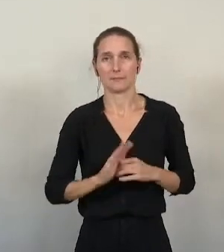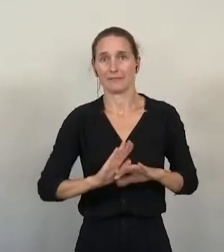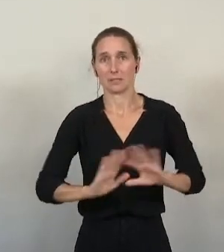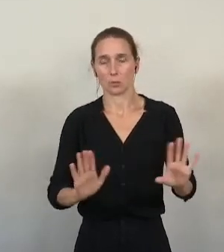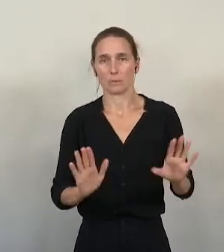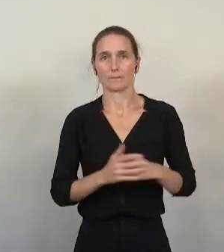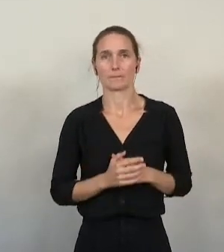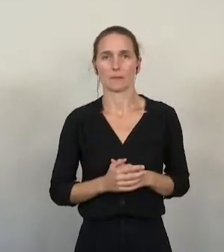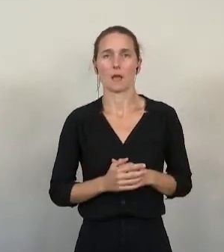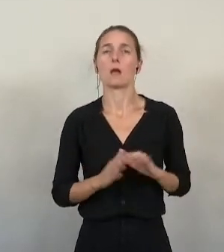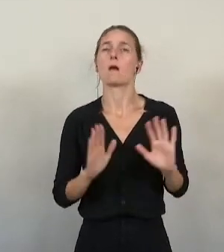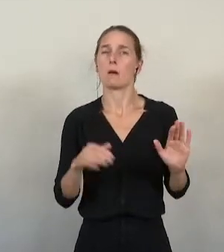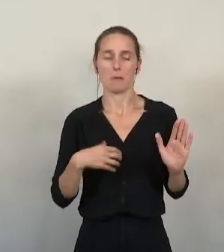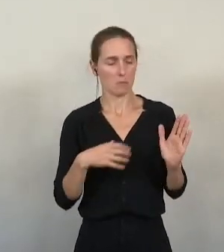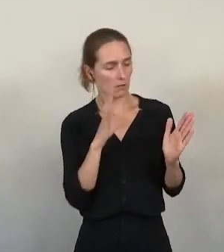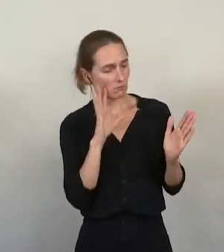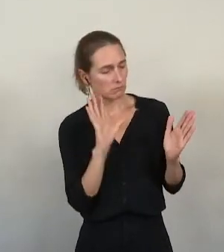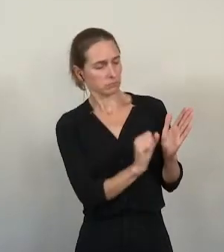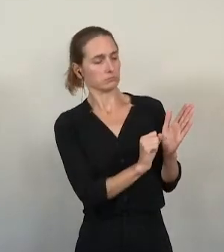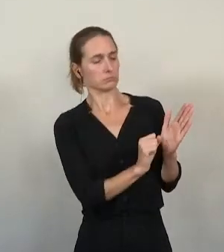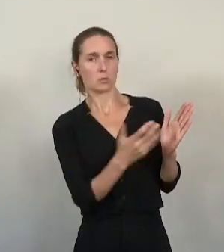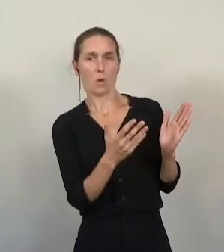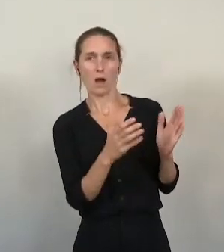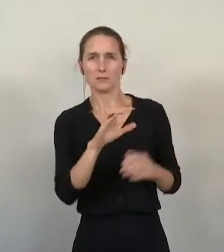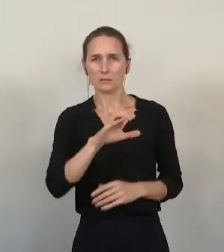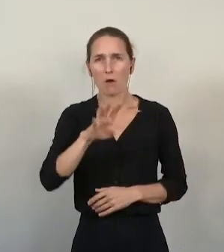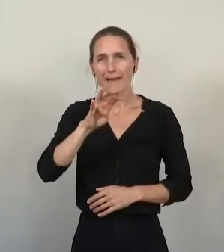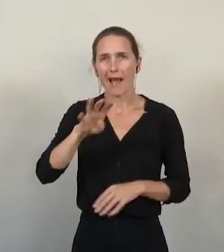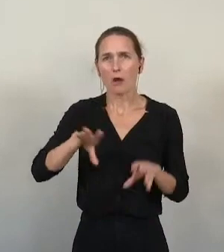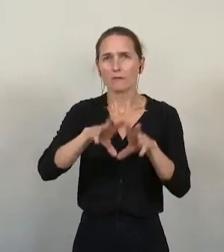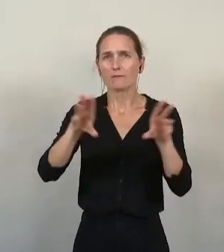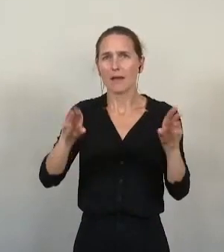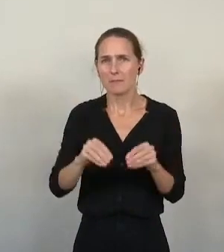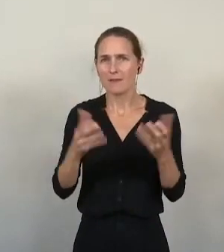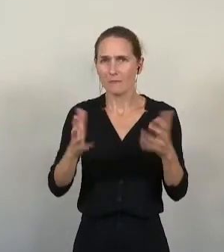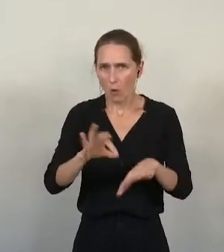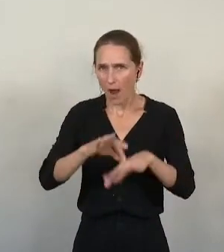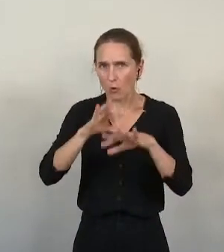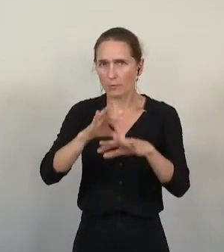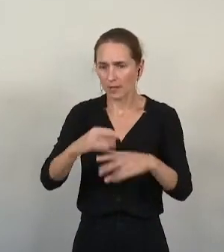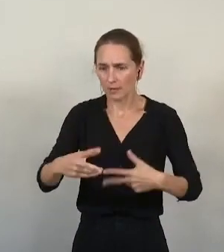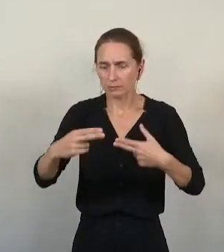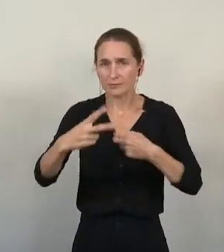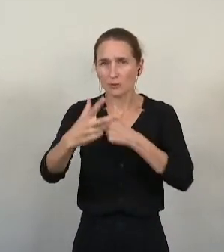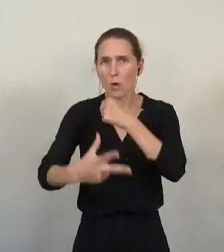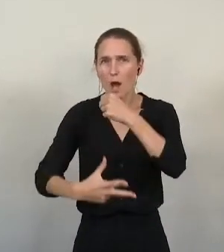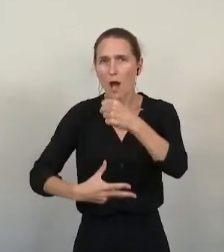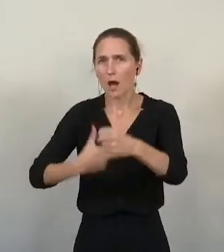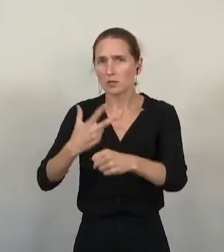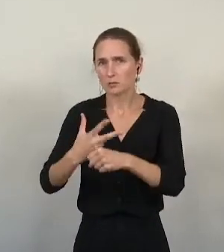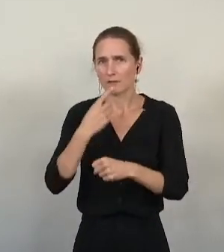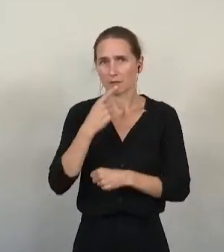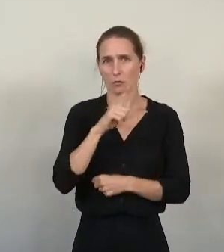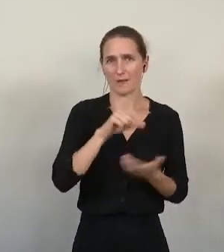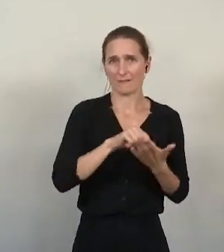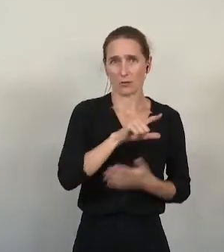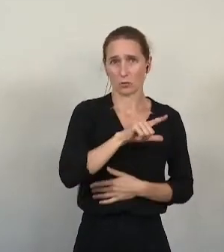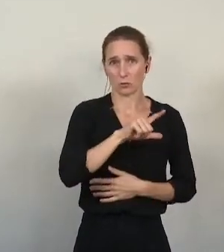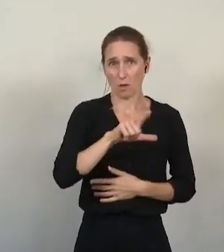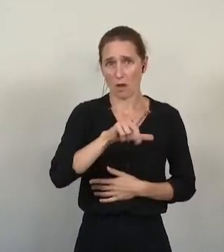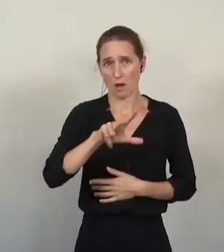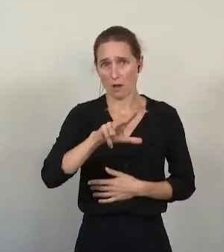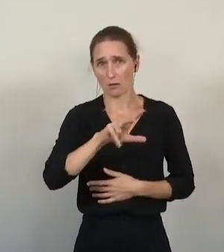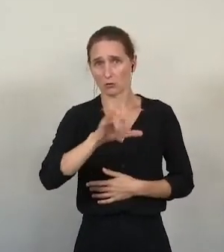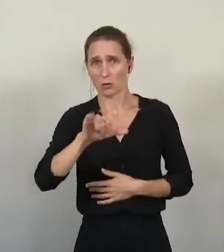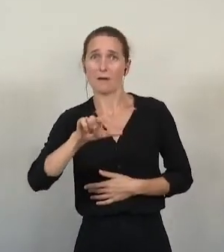'accompagner 140 ménages sur trois ans, de 2023-2025. Une ambition plutôt faible. On